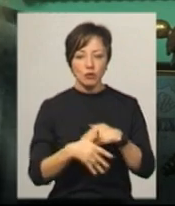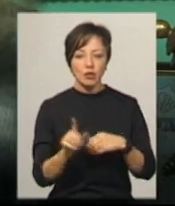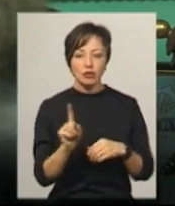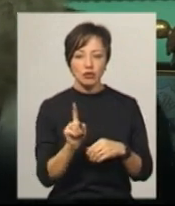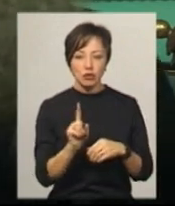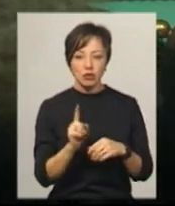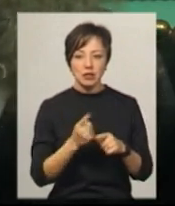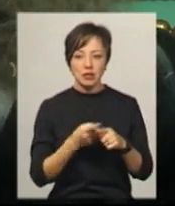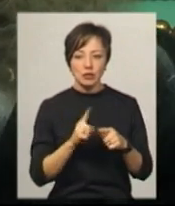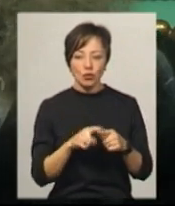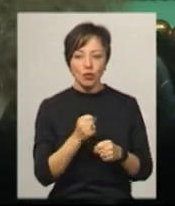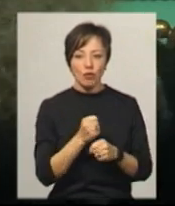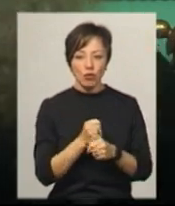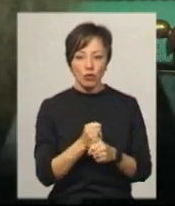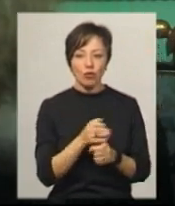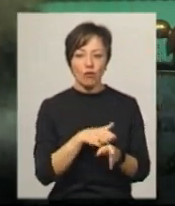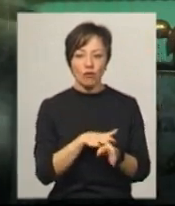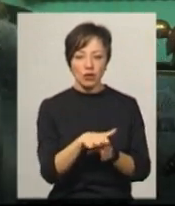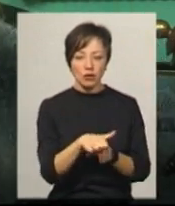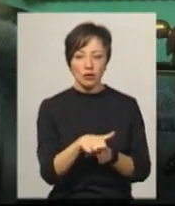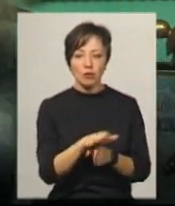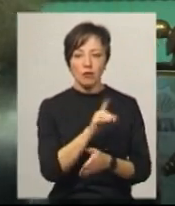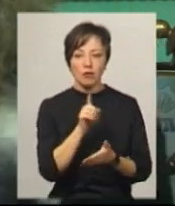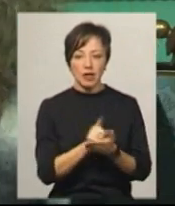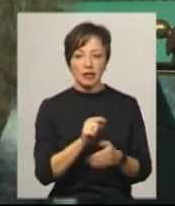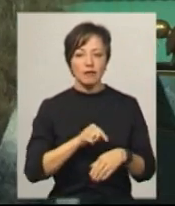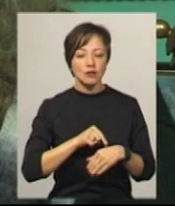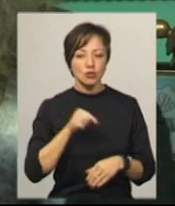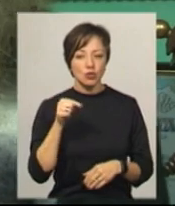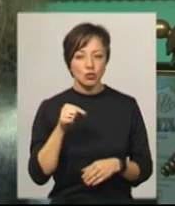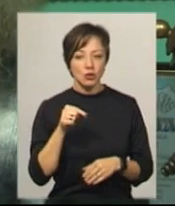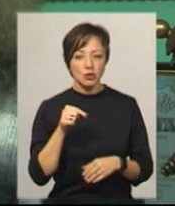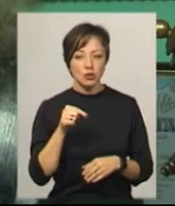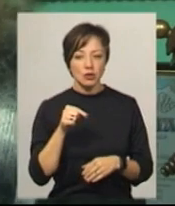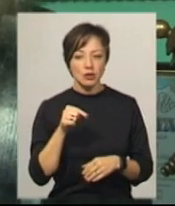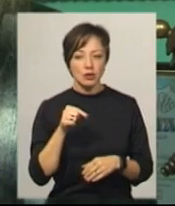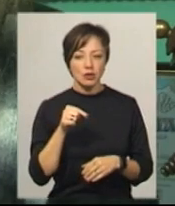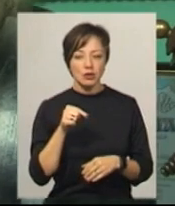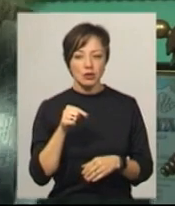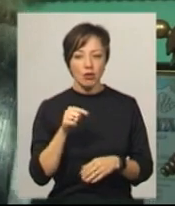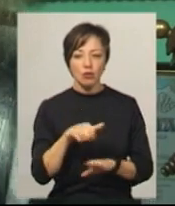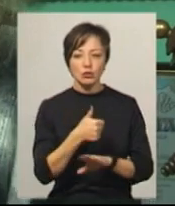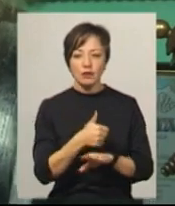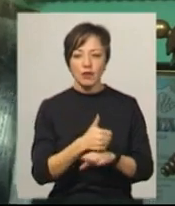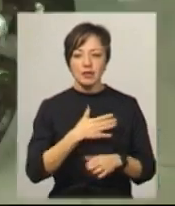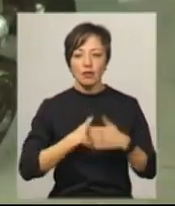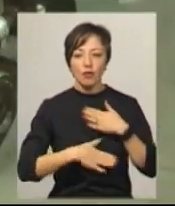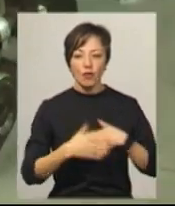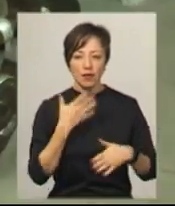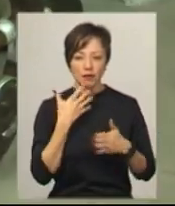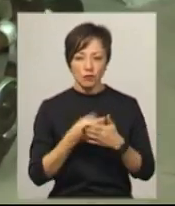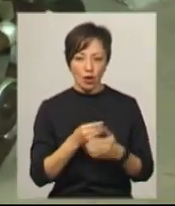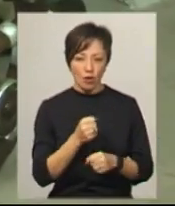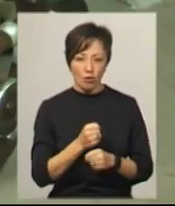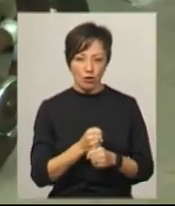що ту роботу, яку вона зробила, вона повинна відчути саме основне задоволення від своєї